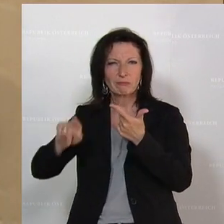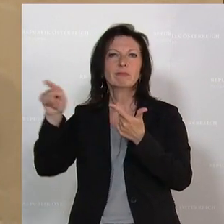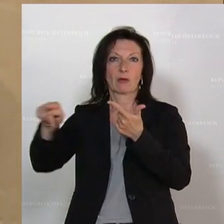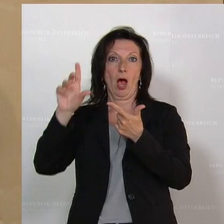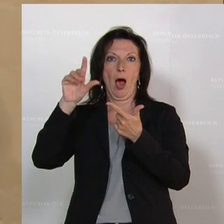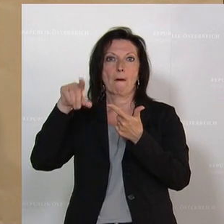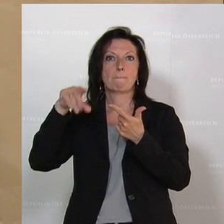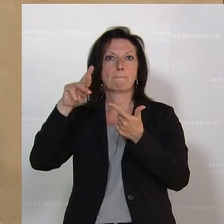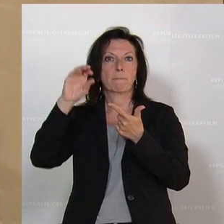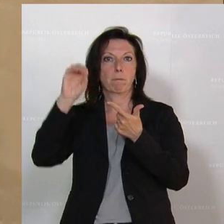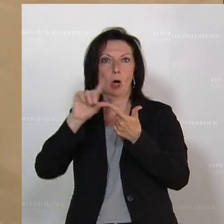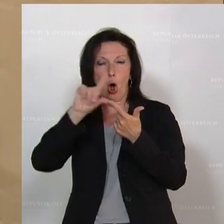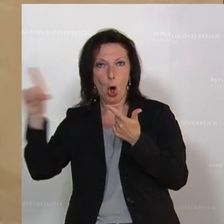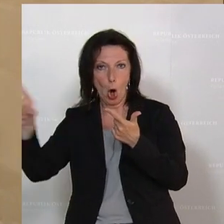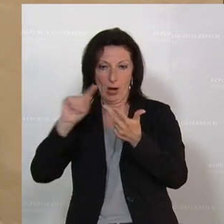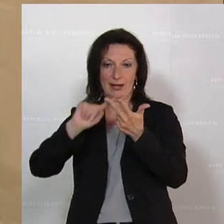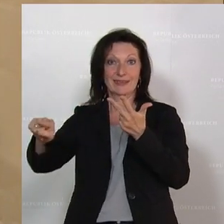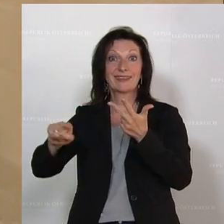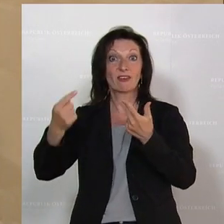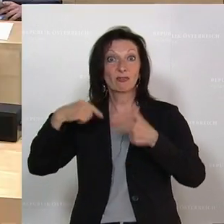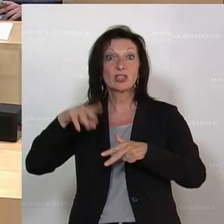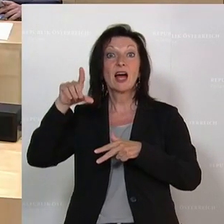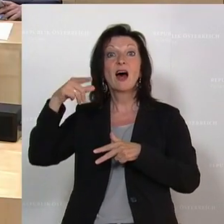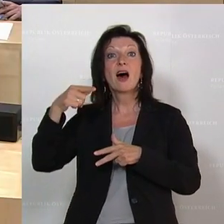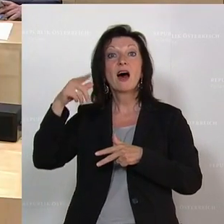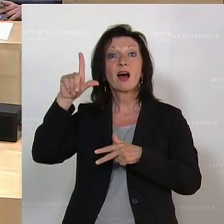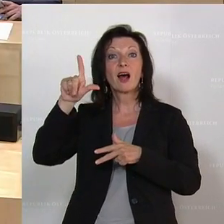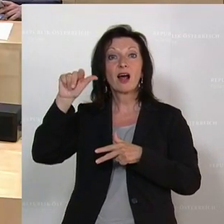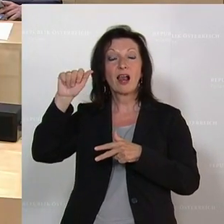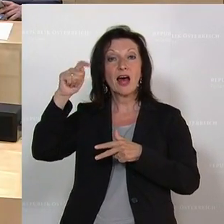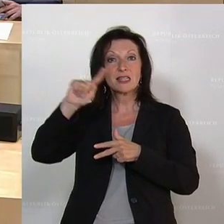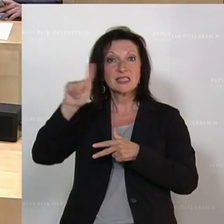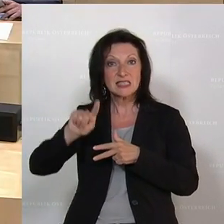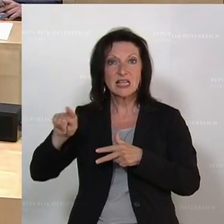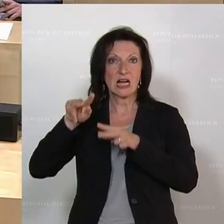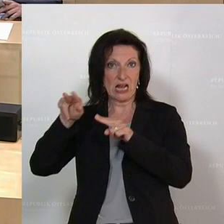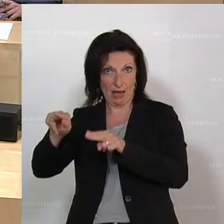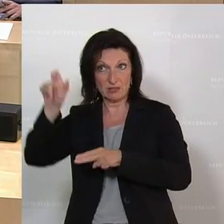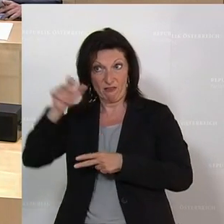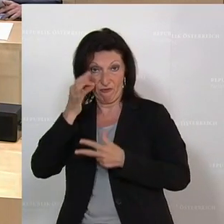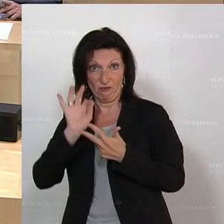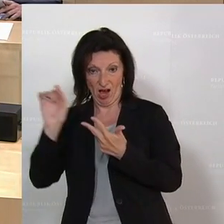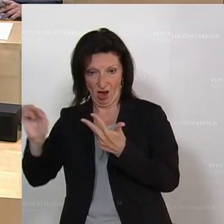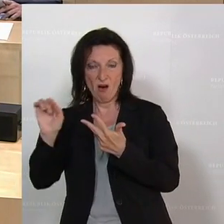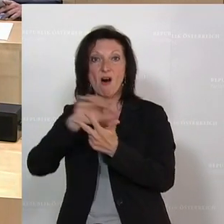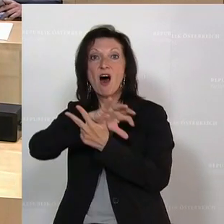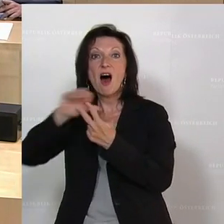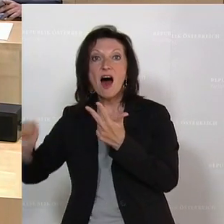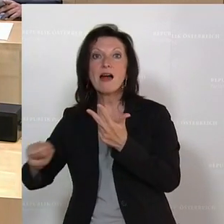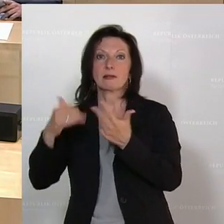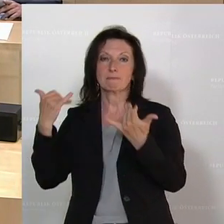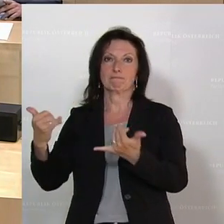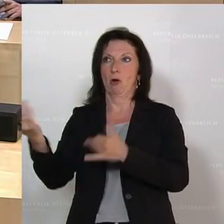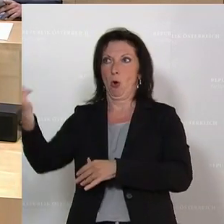Bundeskanzler, die damalige, Glatz-Kremsner, in den Vorstand bzw. in den Aufsichtsrat gewählt haben. Das sind die Fakten, die wir